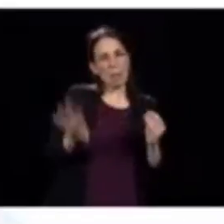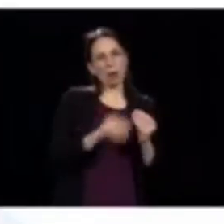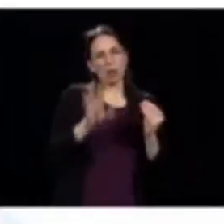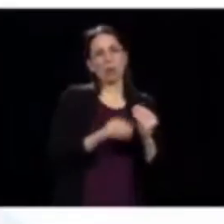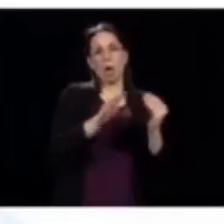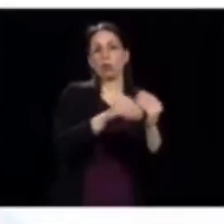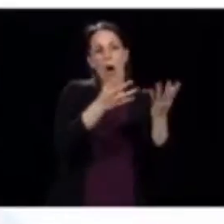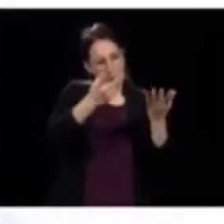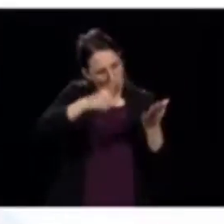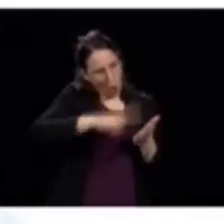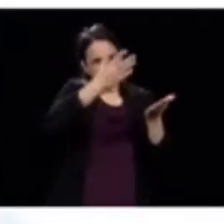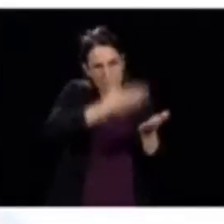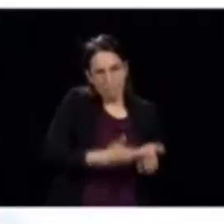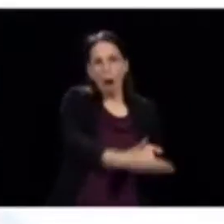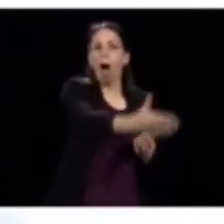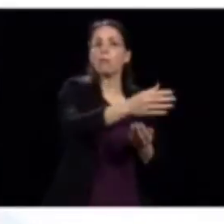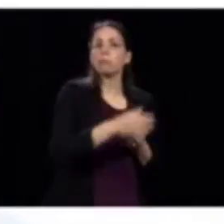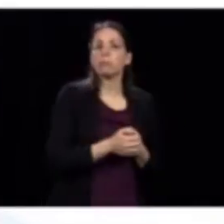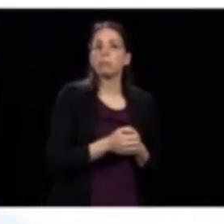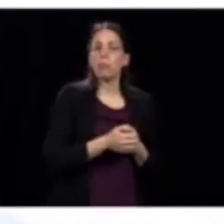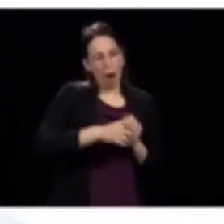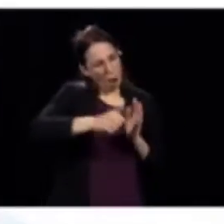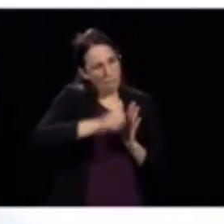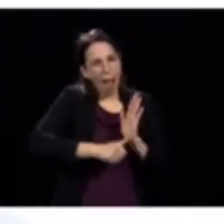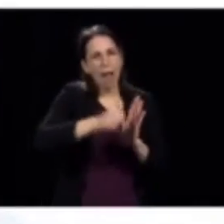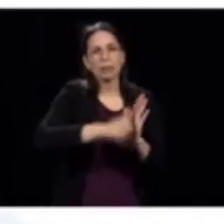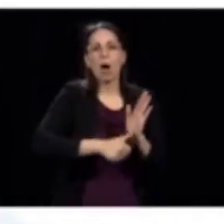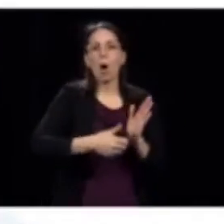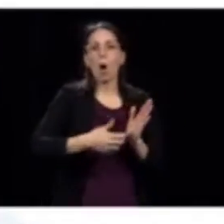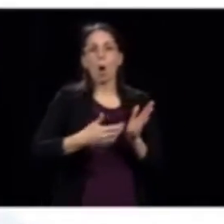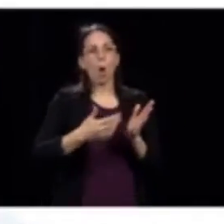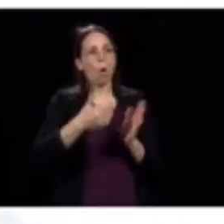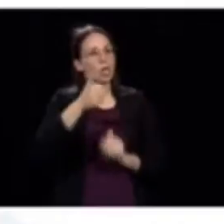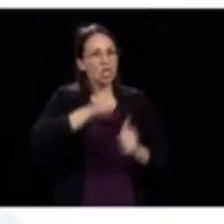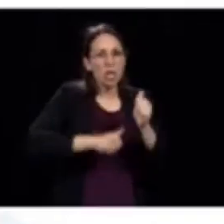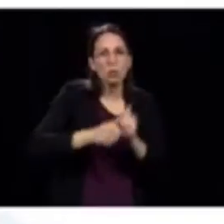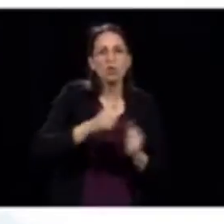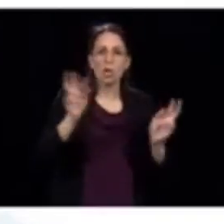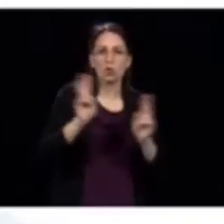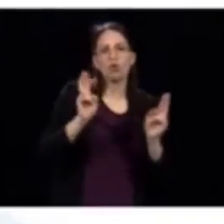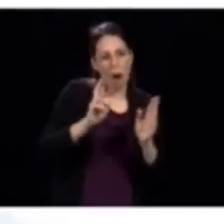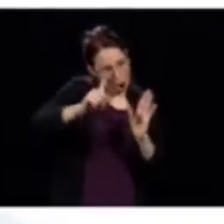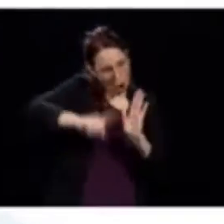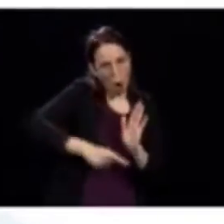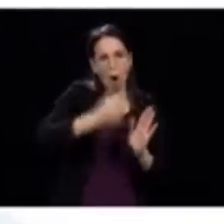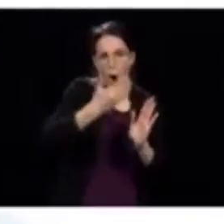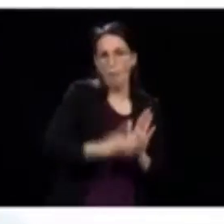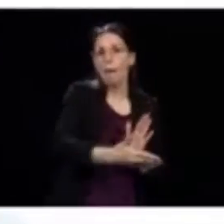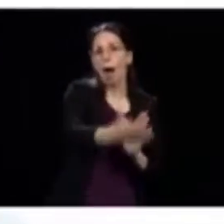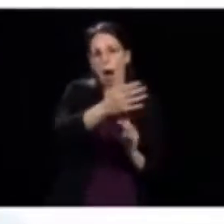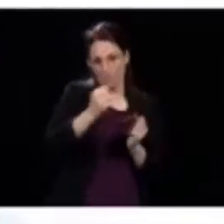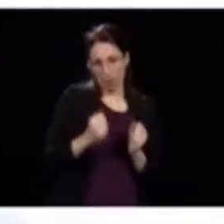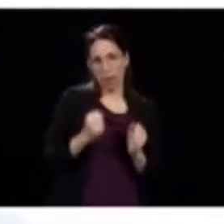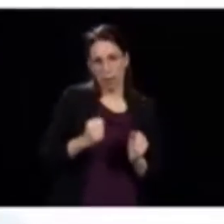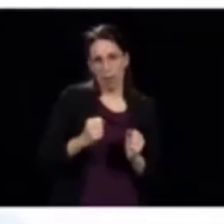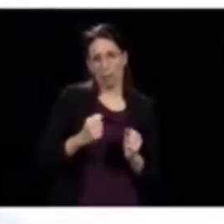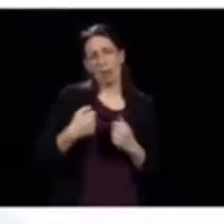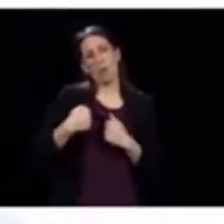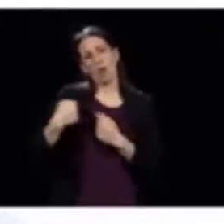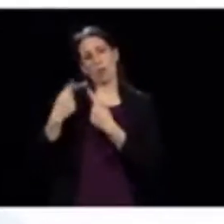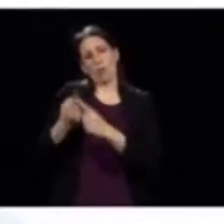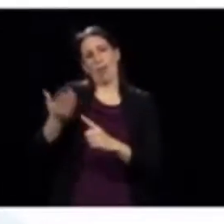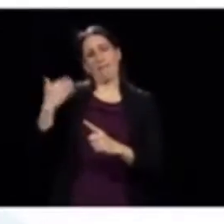commencer à refaire certaines activités, certaines chirurgies. Mais le message a toujours été clair.